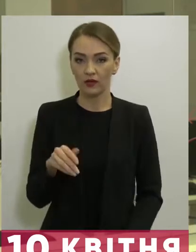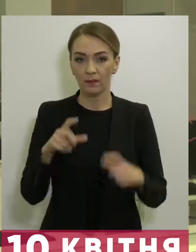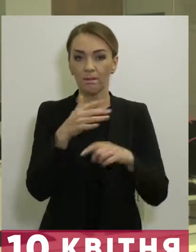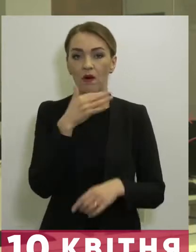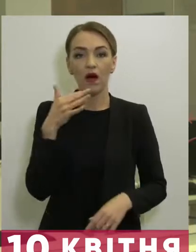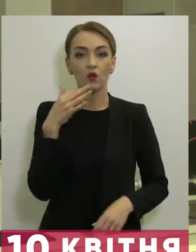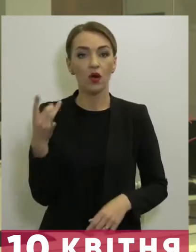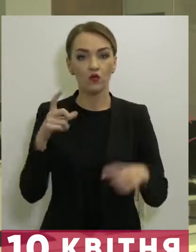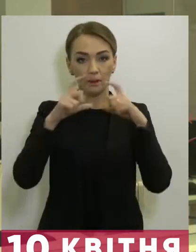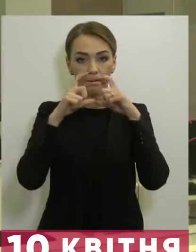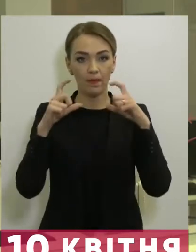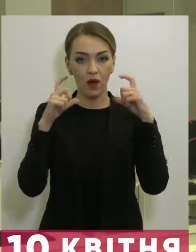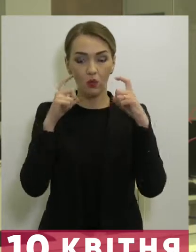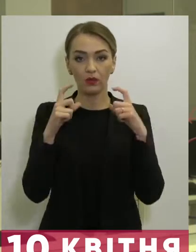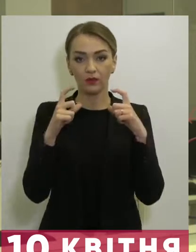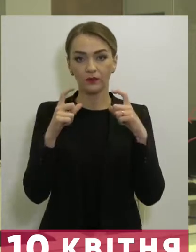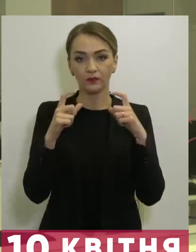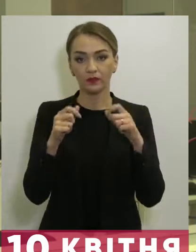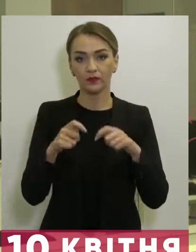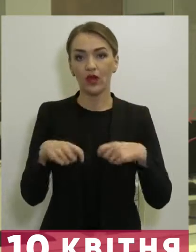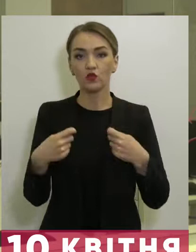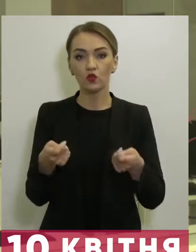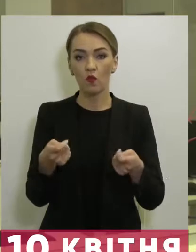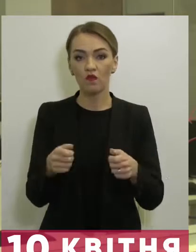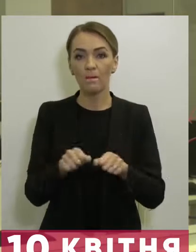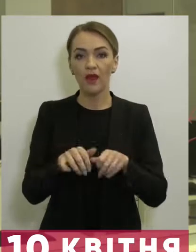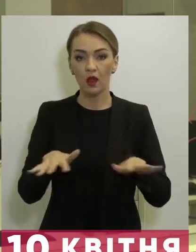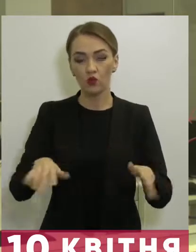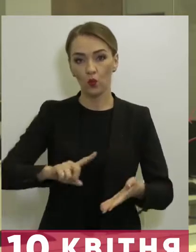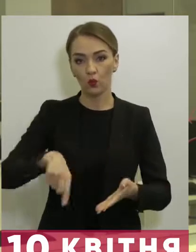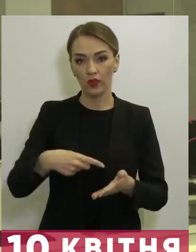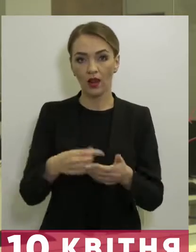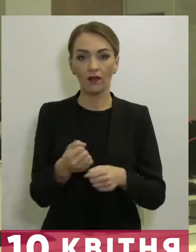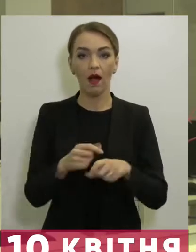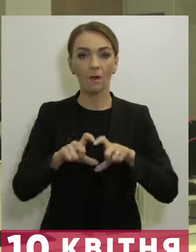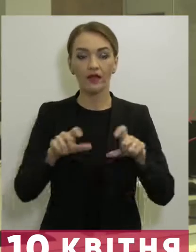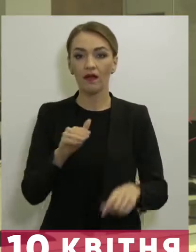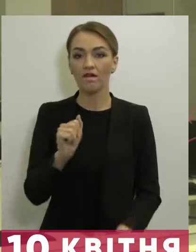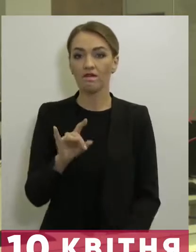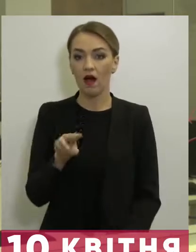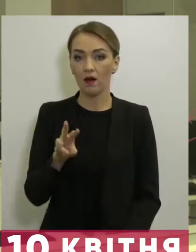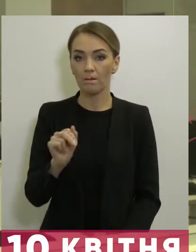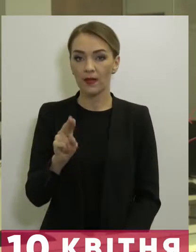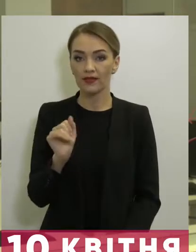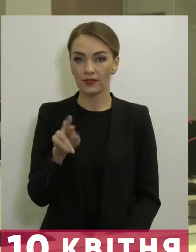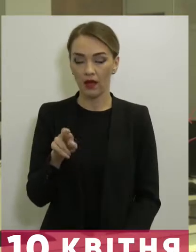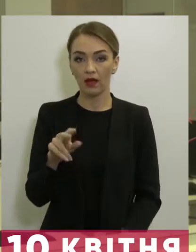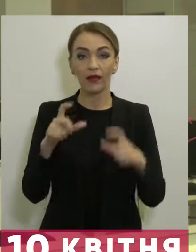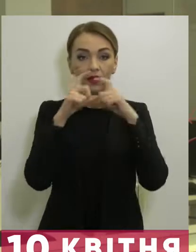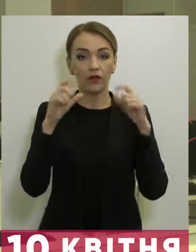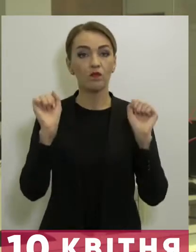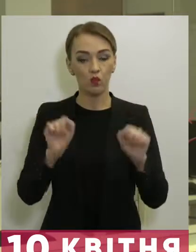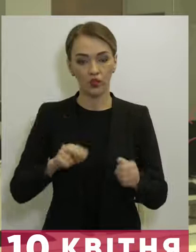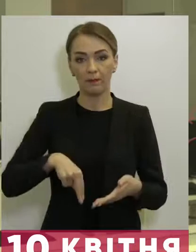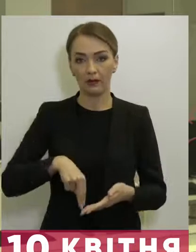багаторазових масок надійшло в мережу комунальних аптек фармації. Їх вже можна там